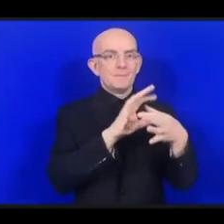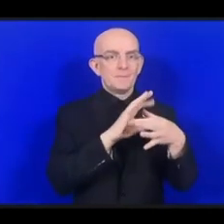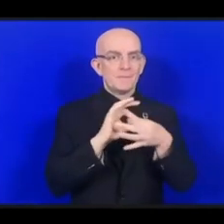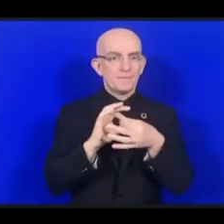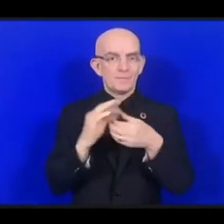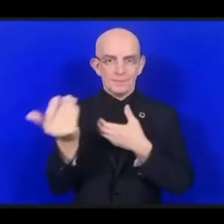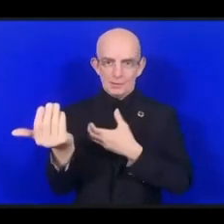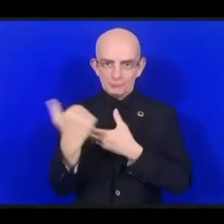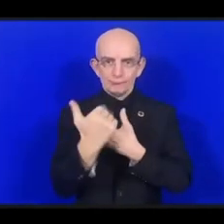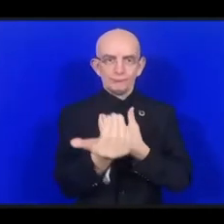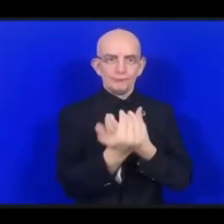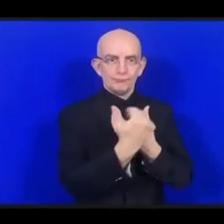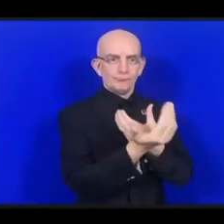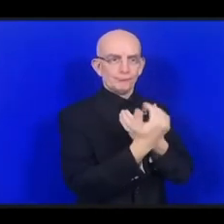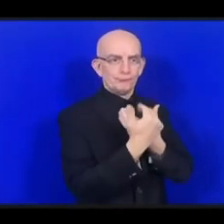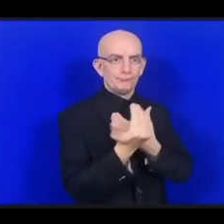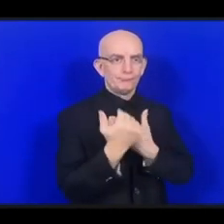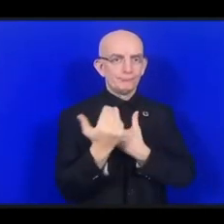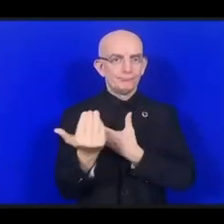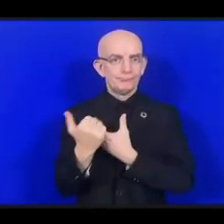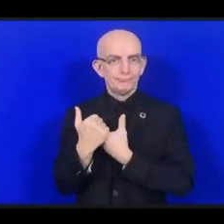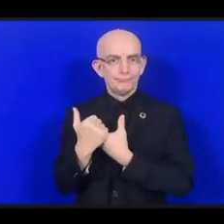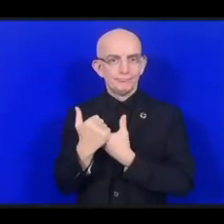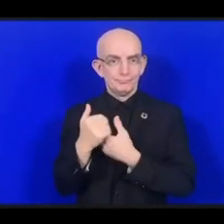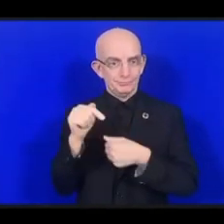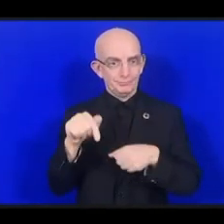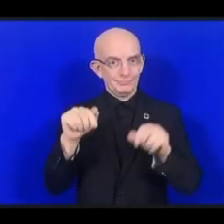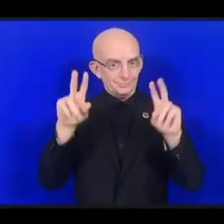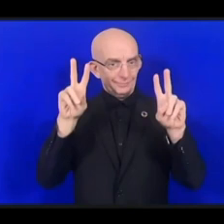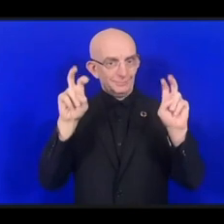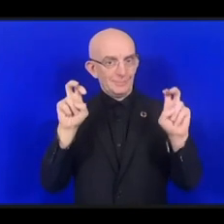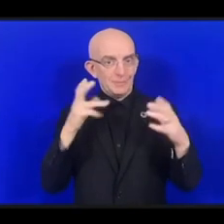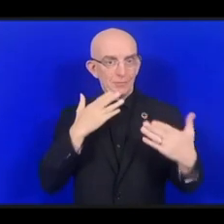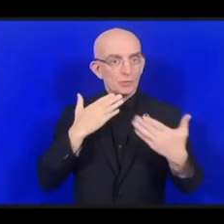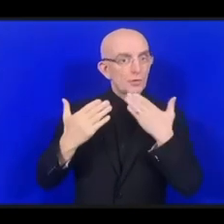для расширения возможностей всех людей.